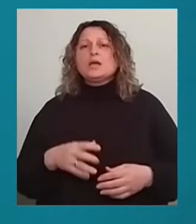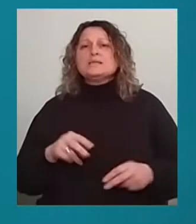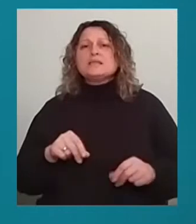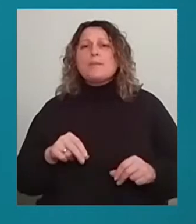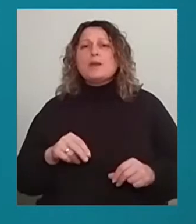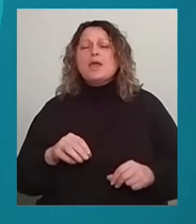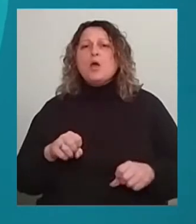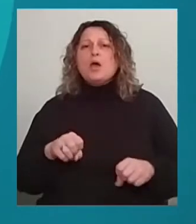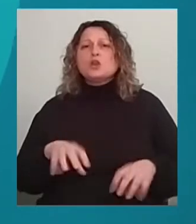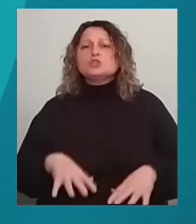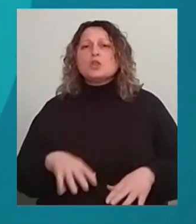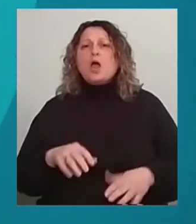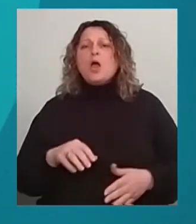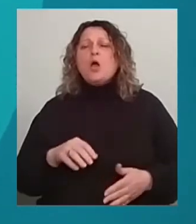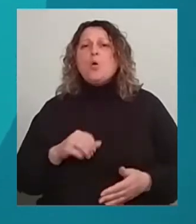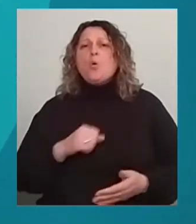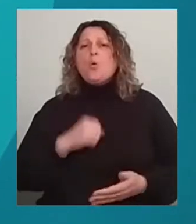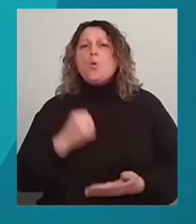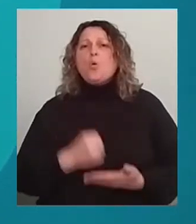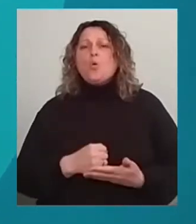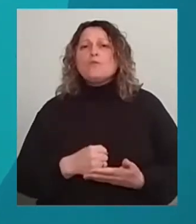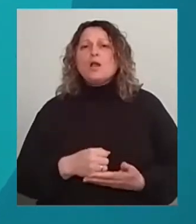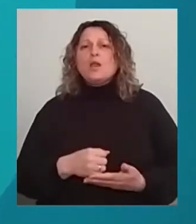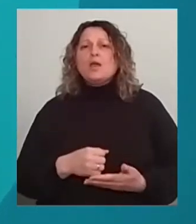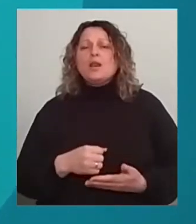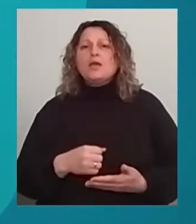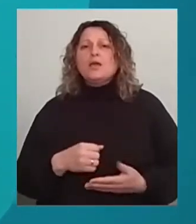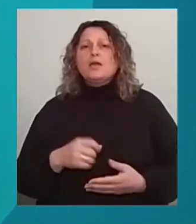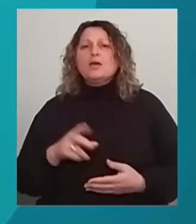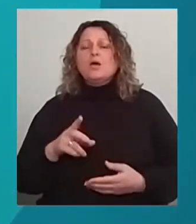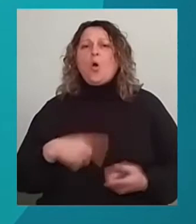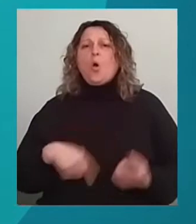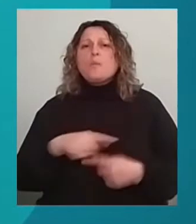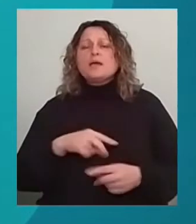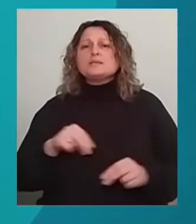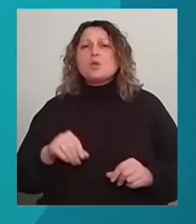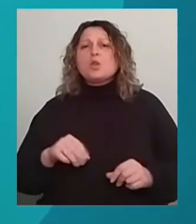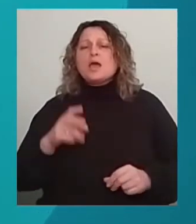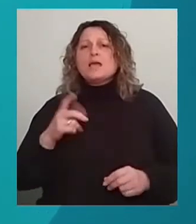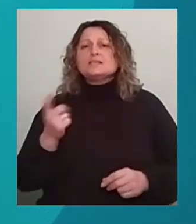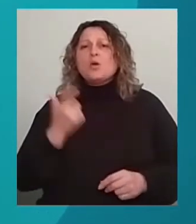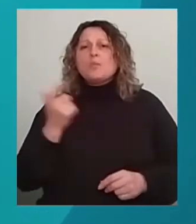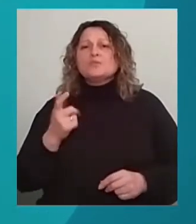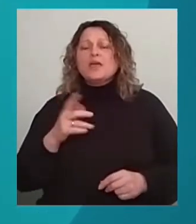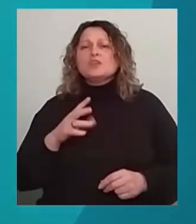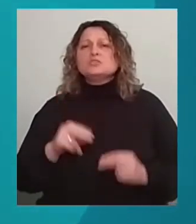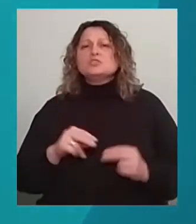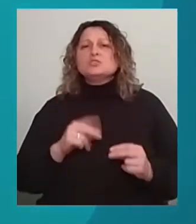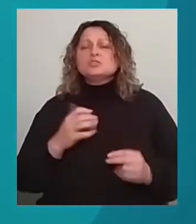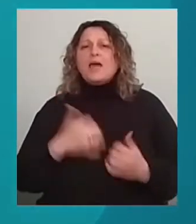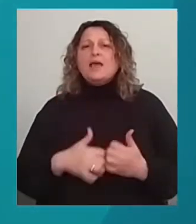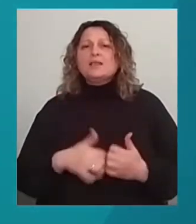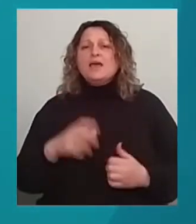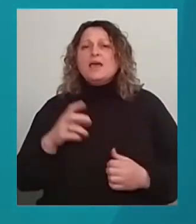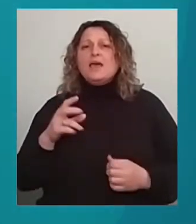проведення всеукраїнського референдуму щодо обігу земель сільськогосподарського призначення серед іноземних інвесторів. Про це розповів